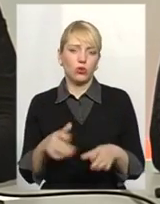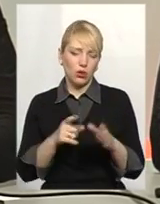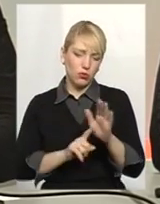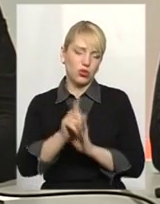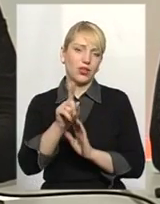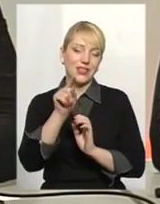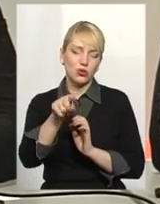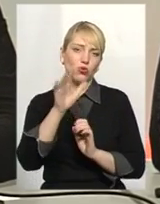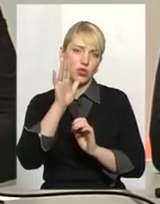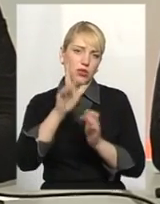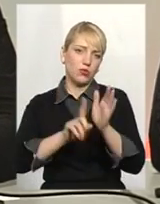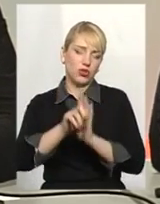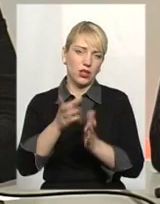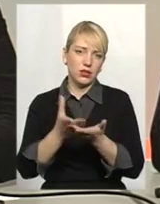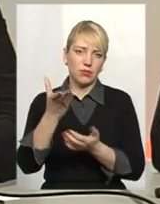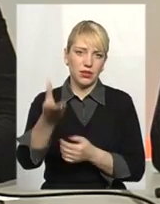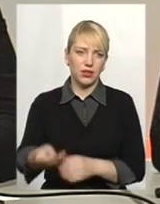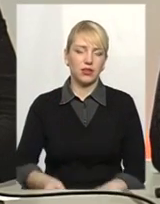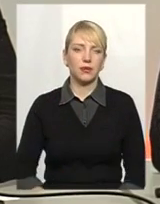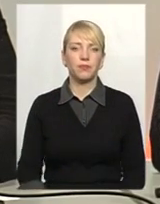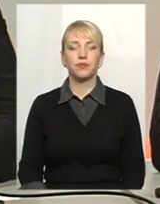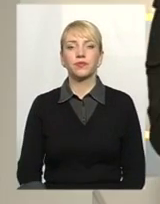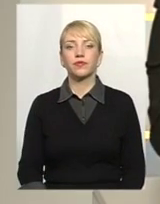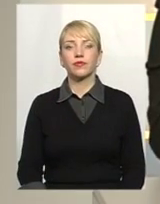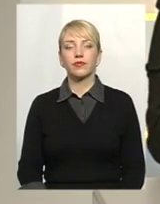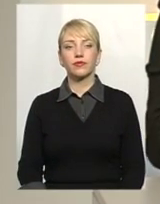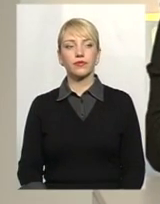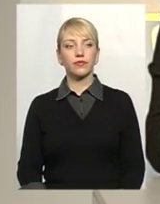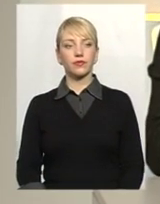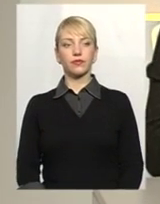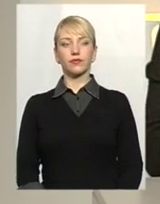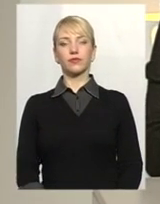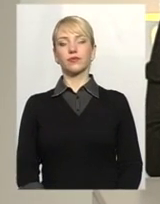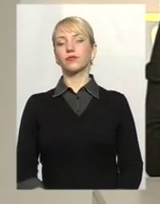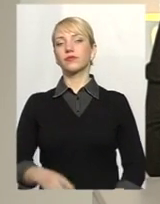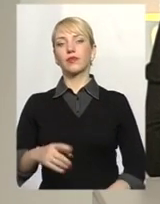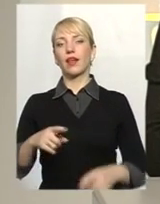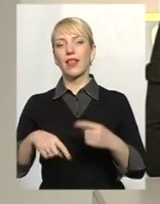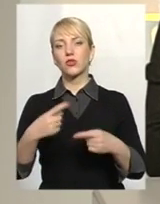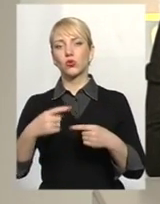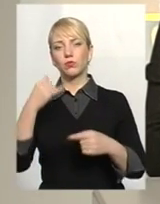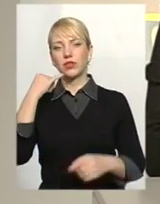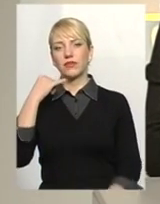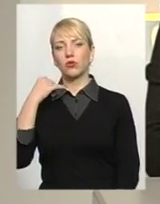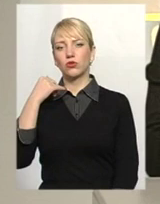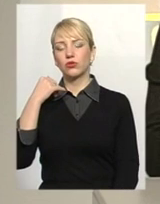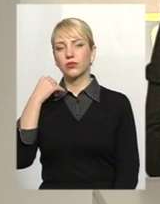нарахування і використання газового. Так, так, так. Дякую, ми маємо наступний дзвіночок. Говоріть, будь ласка, ми вас слухаємо.